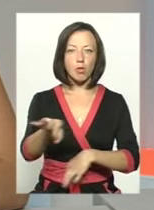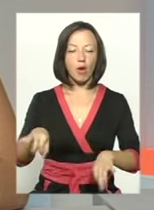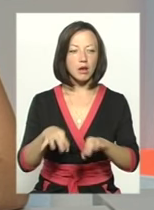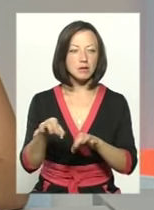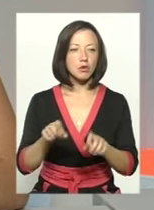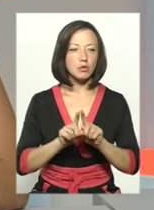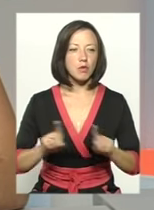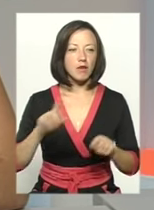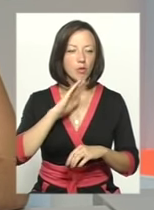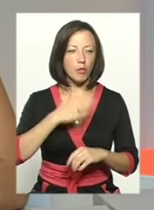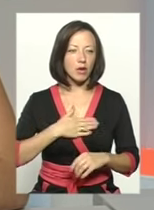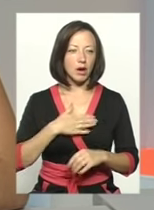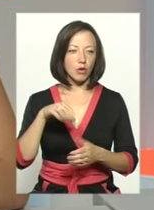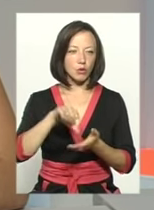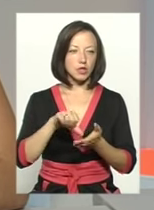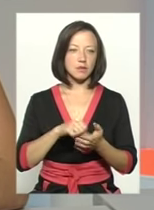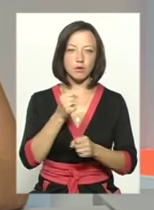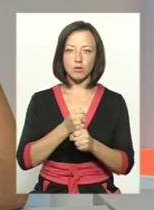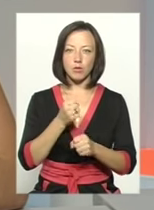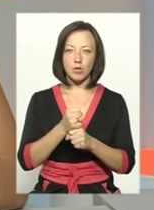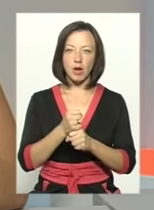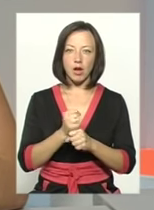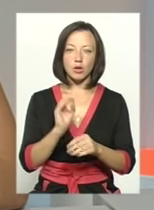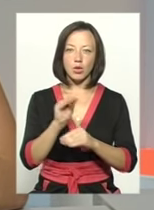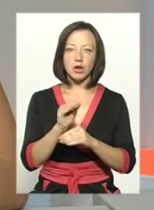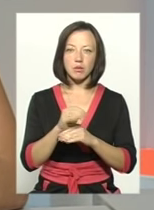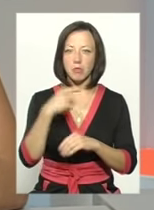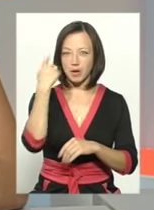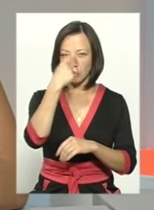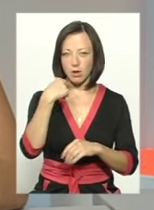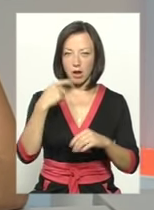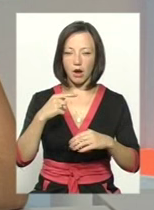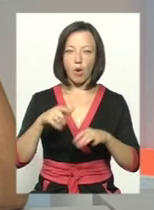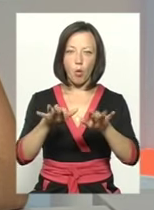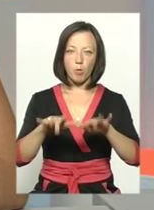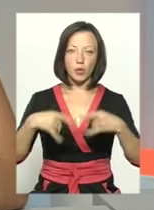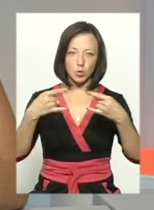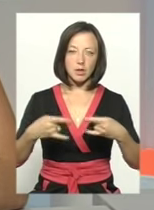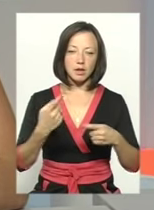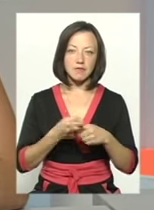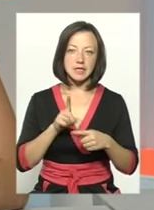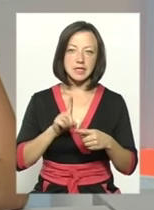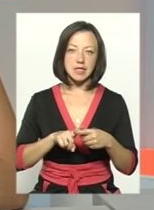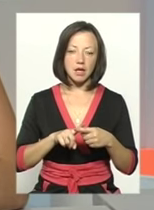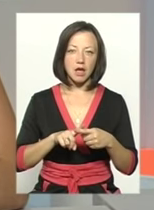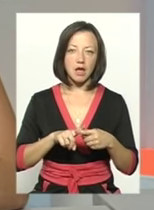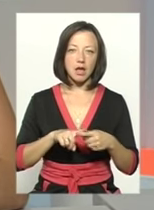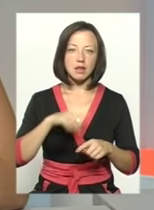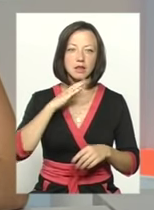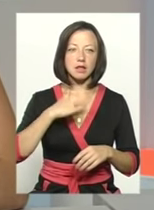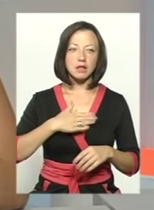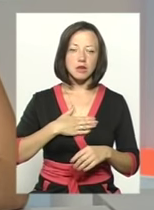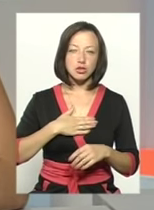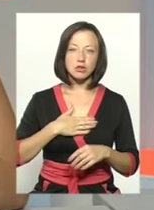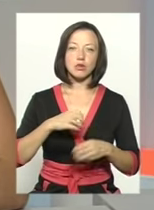особливо моя участь у розробці настільного додатку для персональних комп'ютерів. Це, власне, наш операційний